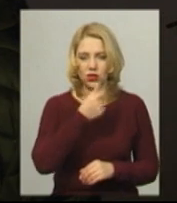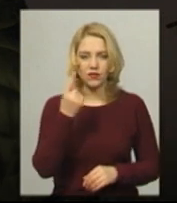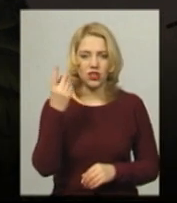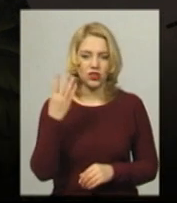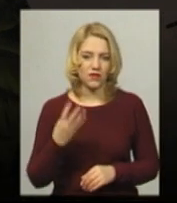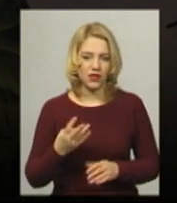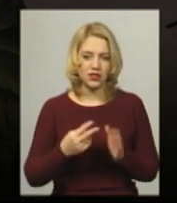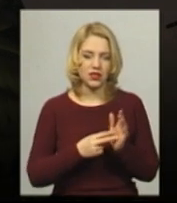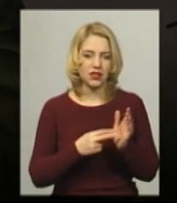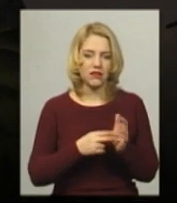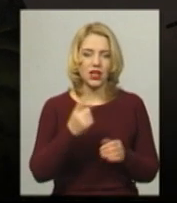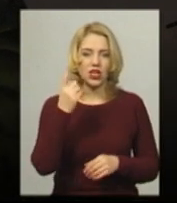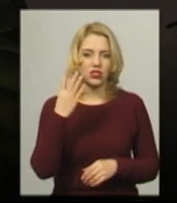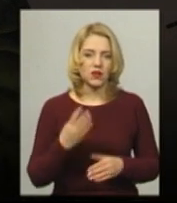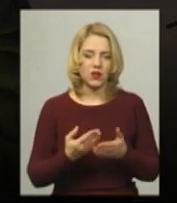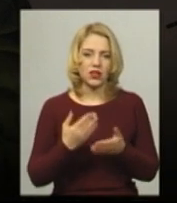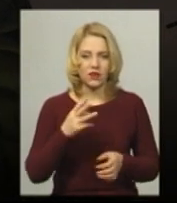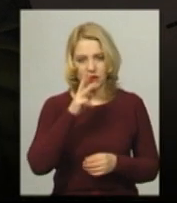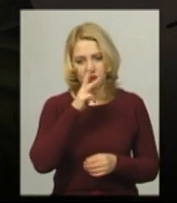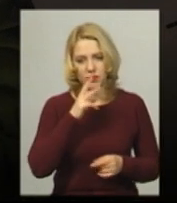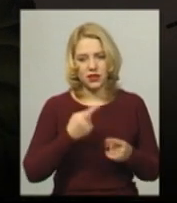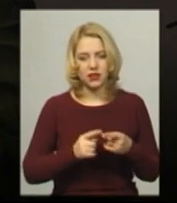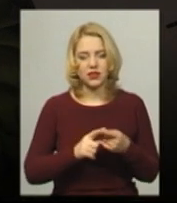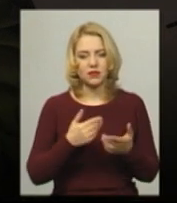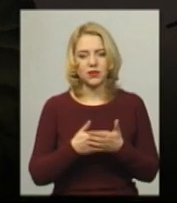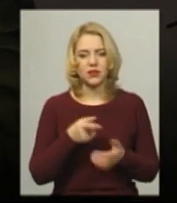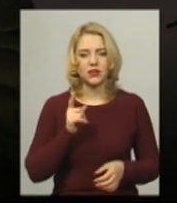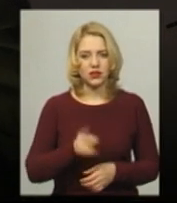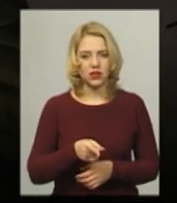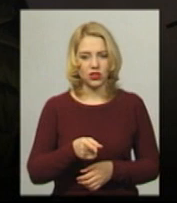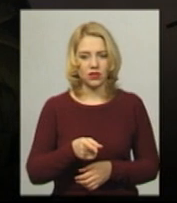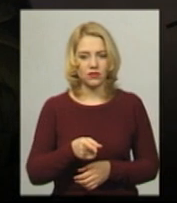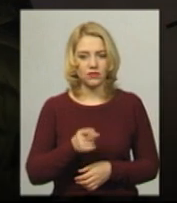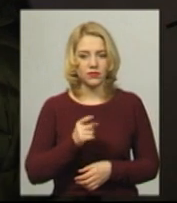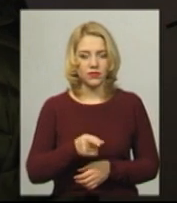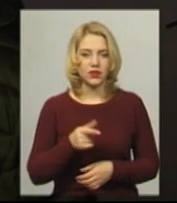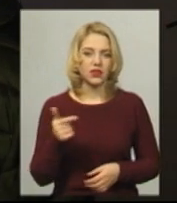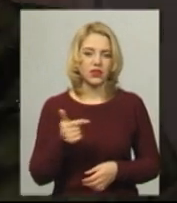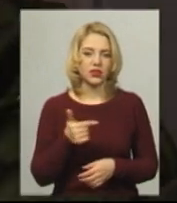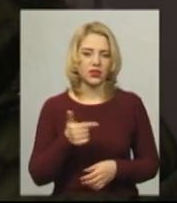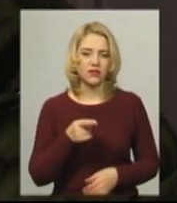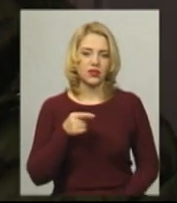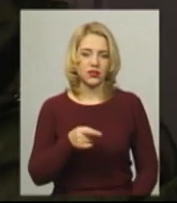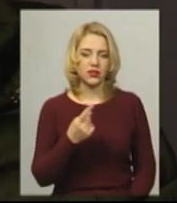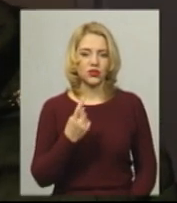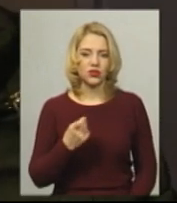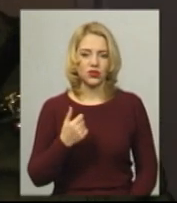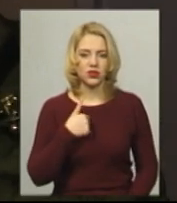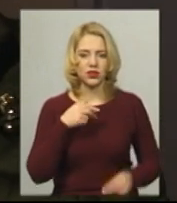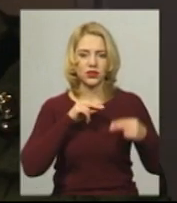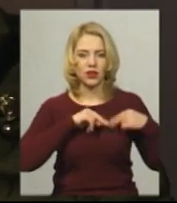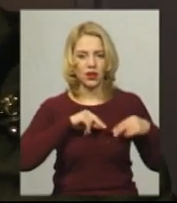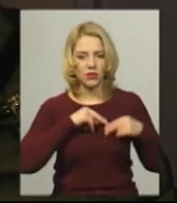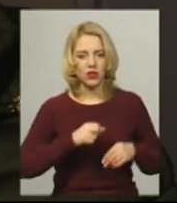мене четвертина від ставки, це виходить десь тисяча гривень за місяць, тисяча сто. Я працюю